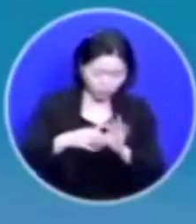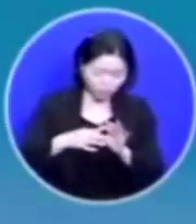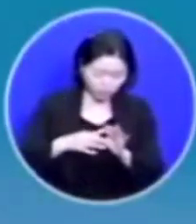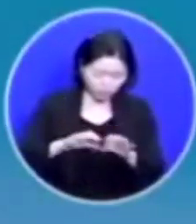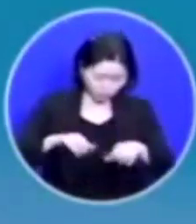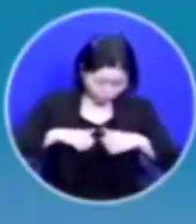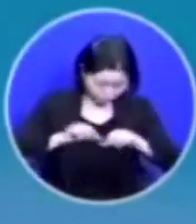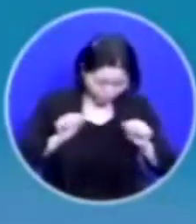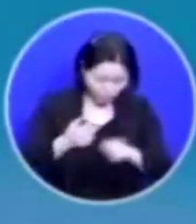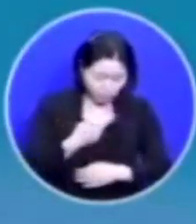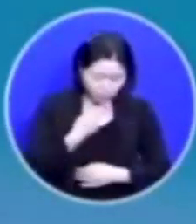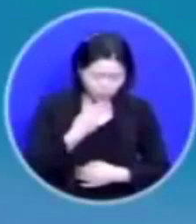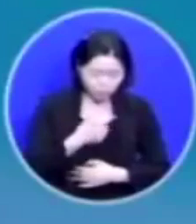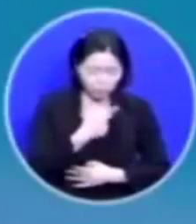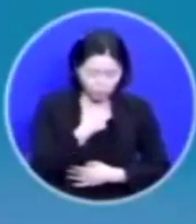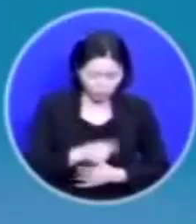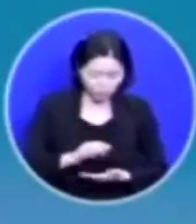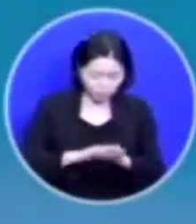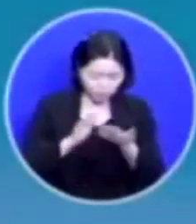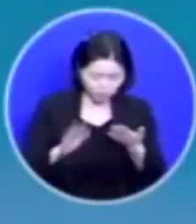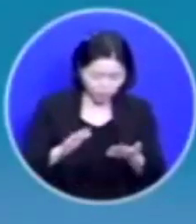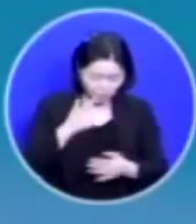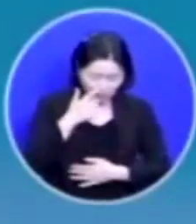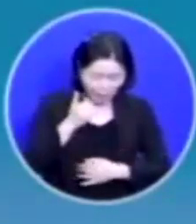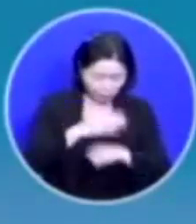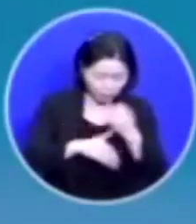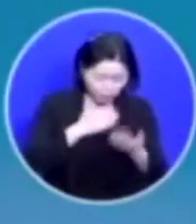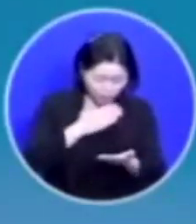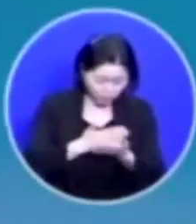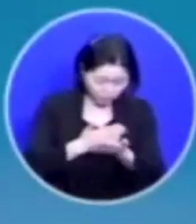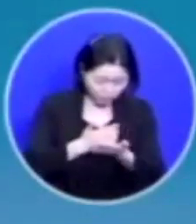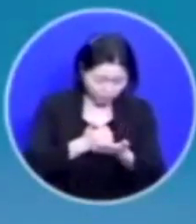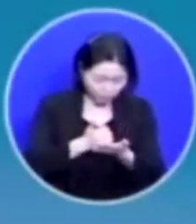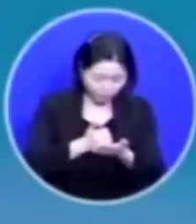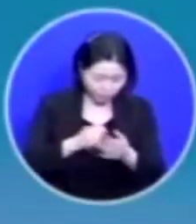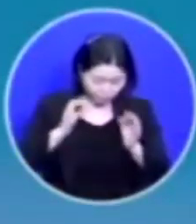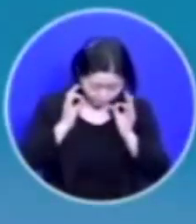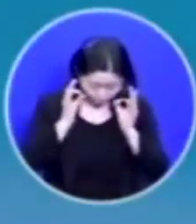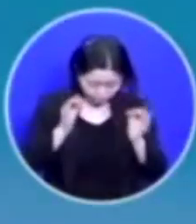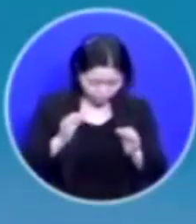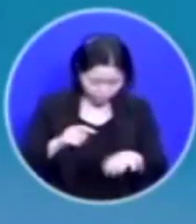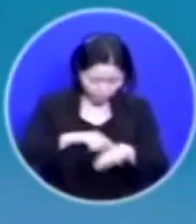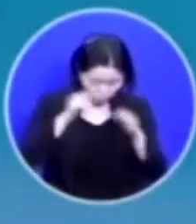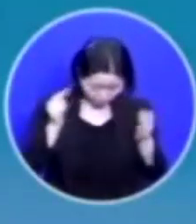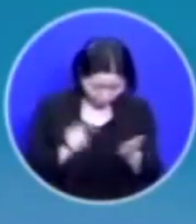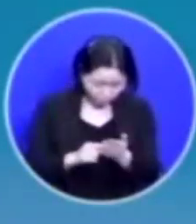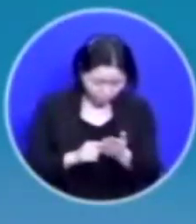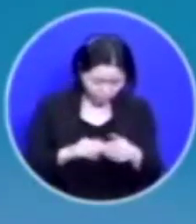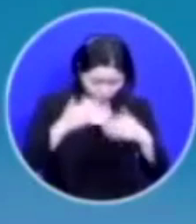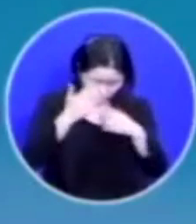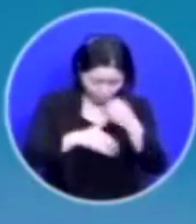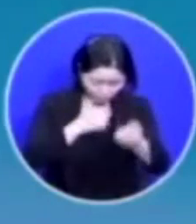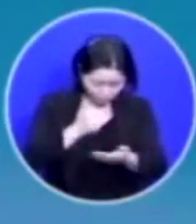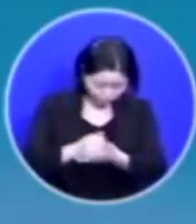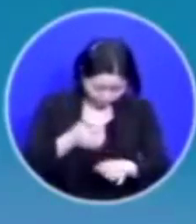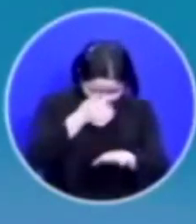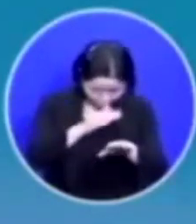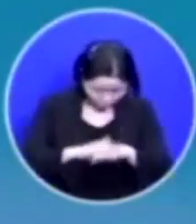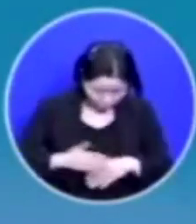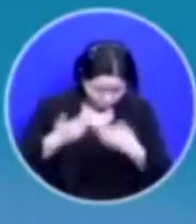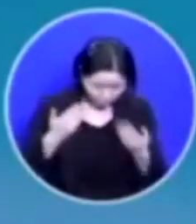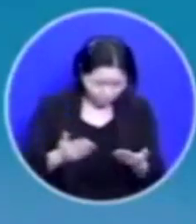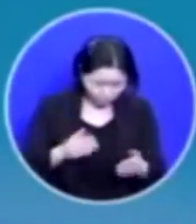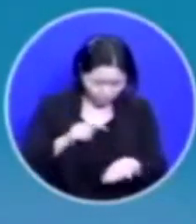깨어짐이 없게 되기를 원합니다 아버지 하나님 정성을 다하여 마음을 다하여 하나님께 예배하는 성도들의